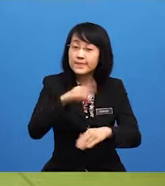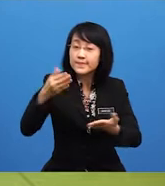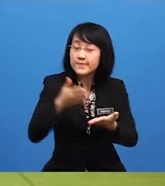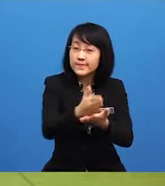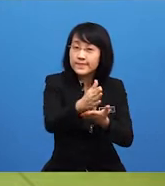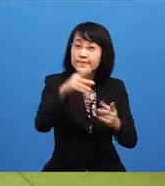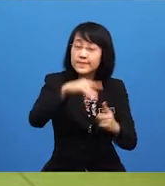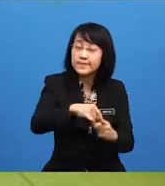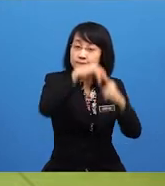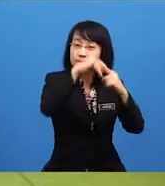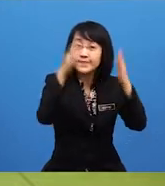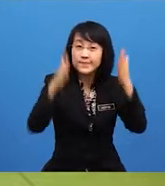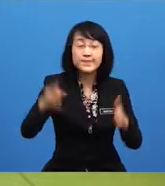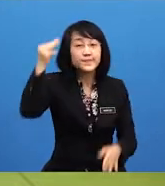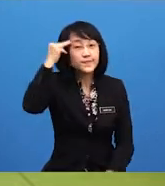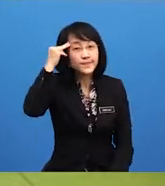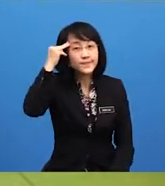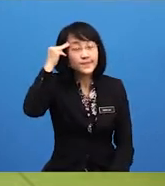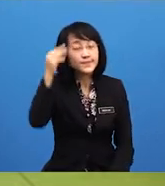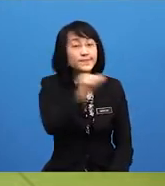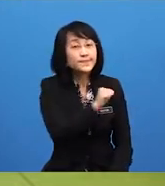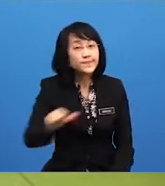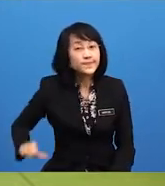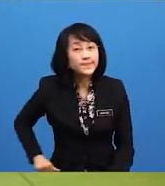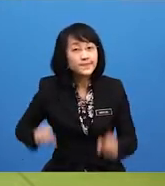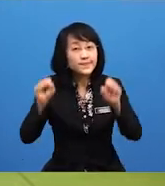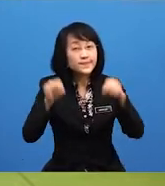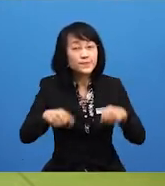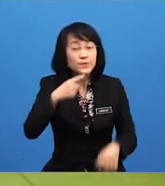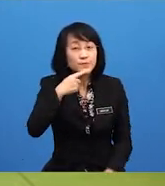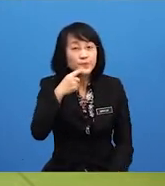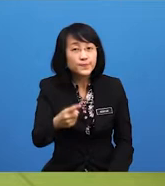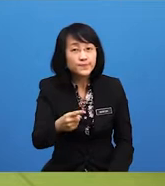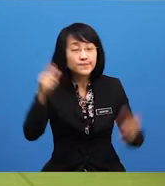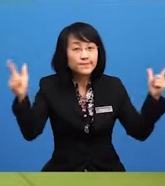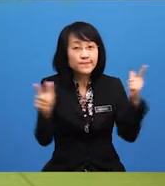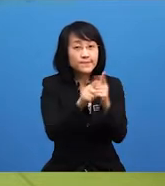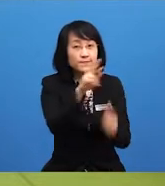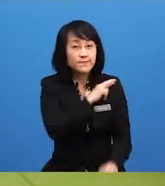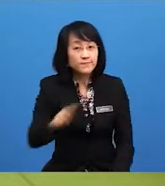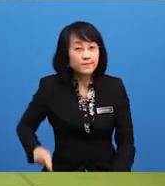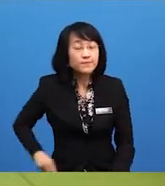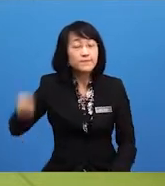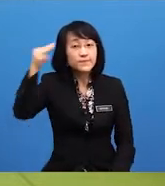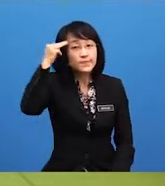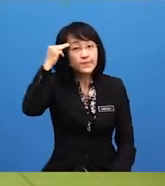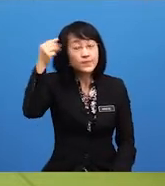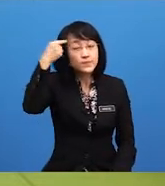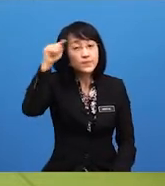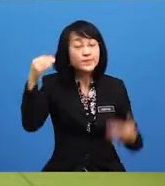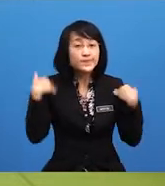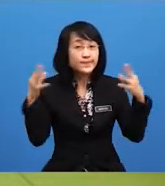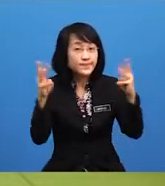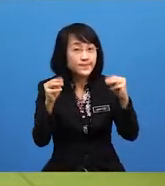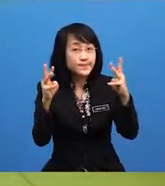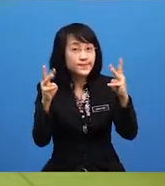istimewa orang Melayu baginda boleh menitahkan Majlis Raja-Raja Melayu mengadakan